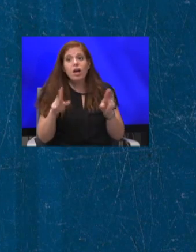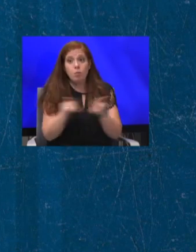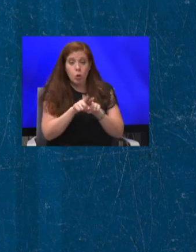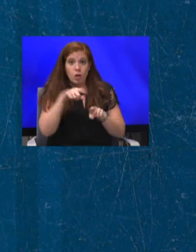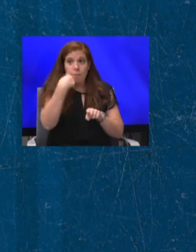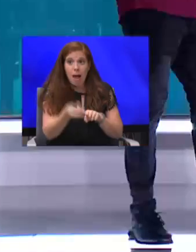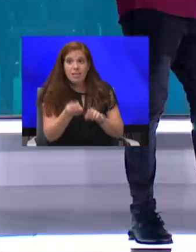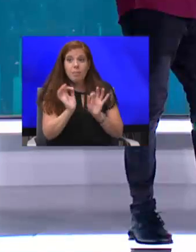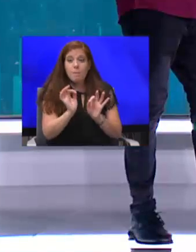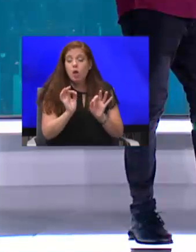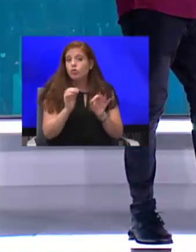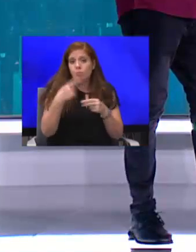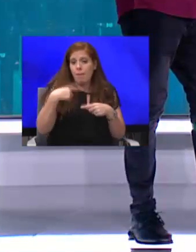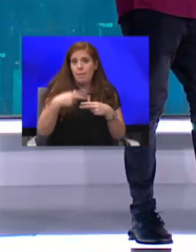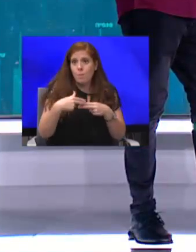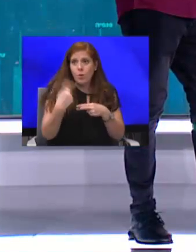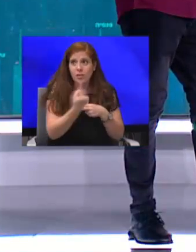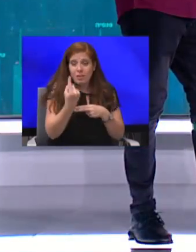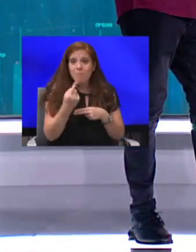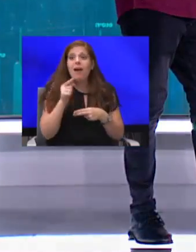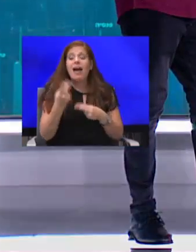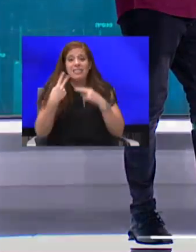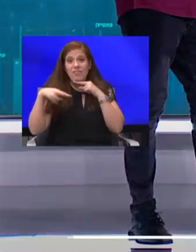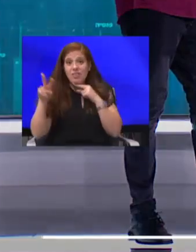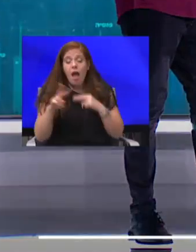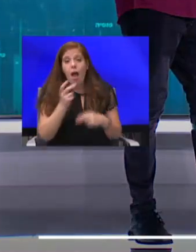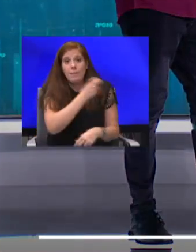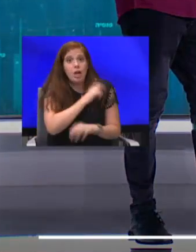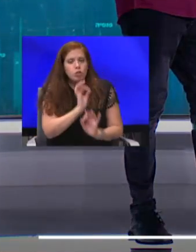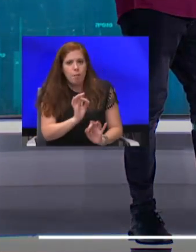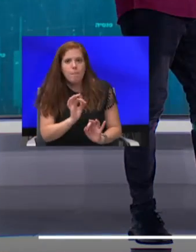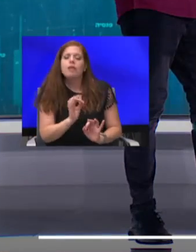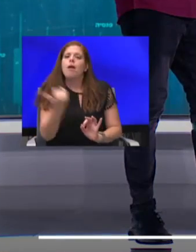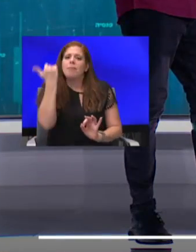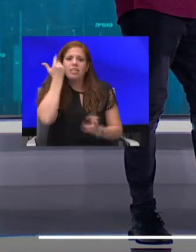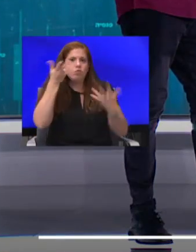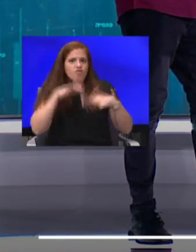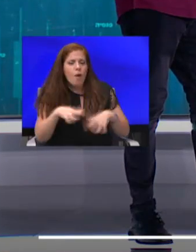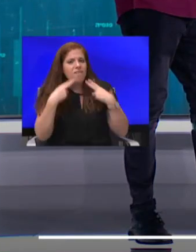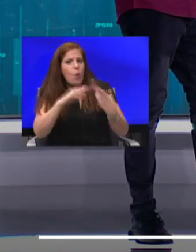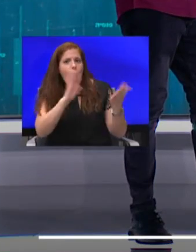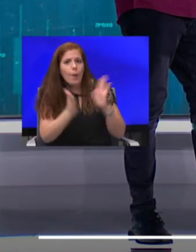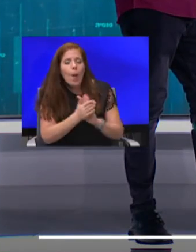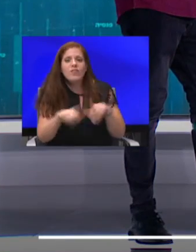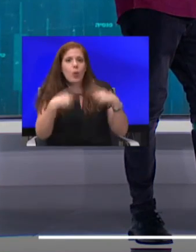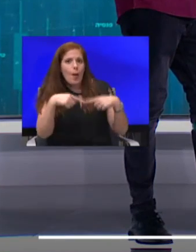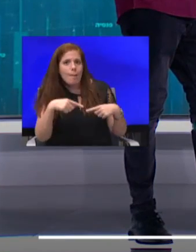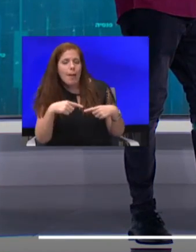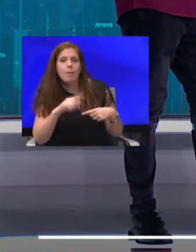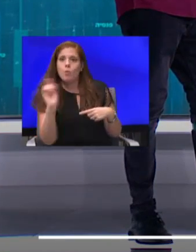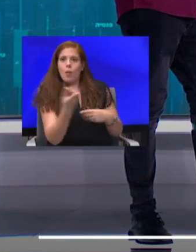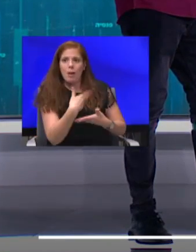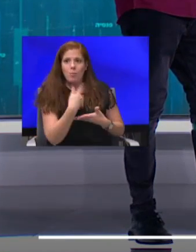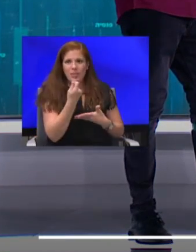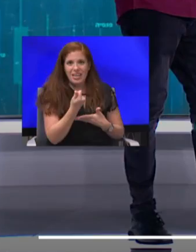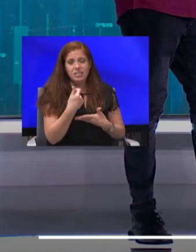של ימים בודדים. אז הבטיח לי, המנכ״ל, שבאמת יישבו הפקידים, יפתרו את הכל, ותוך כמה ימים כולם יקבלו את הכסף, ואני, כמו עובדת סוציאלית טובה,